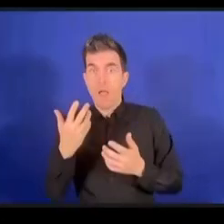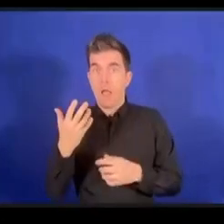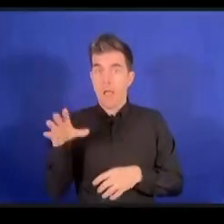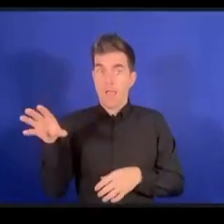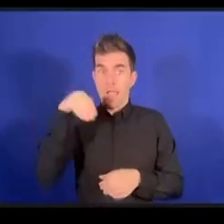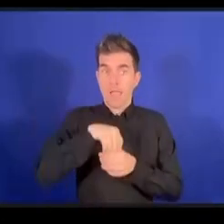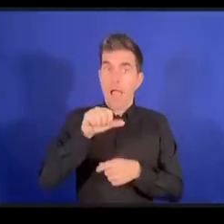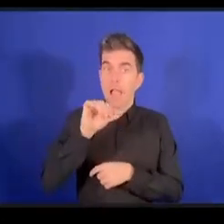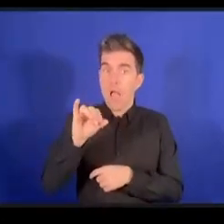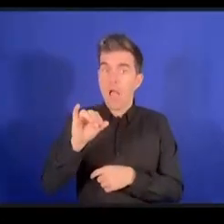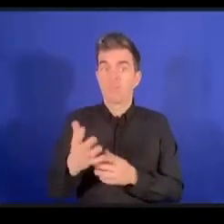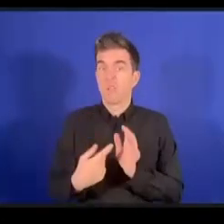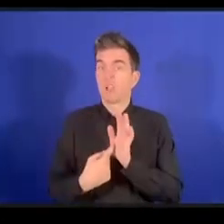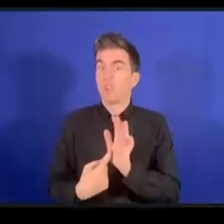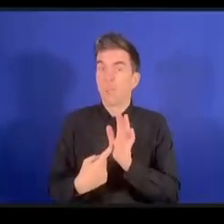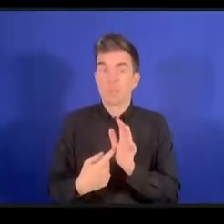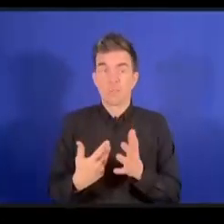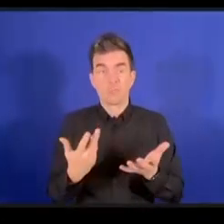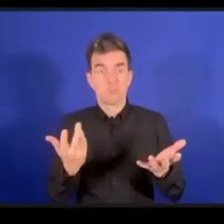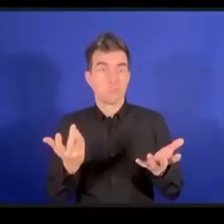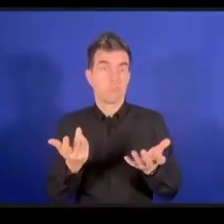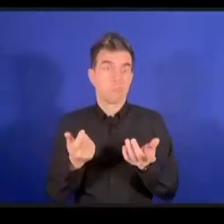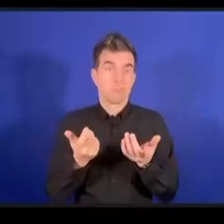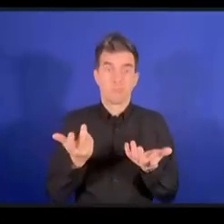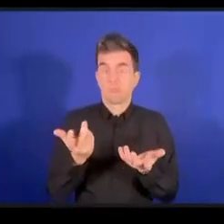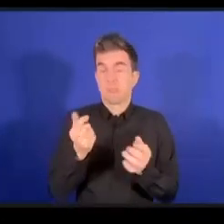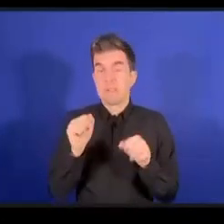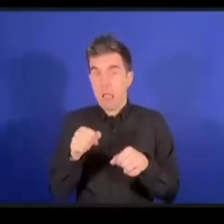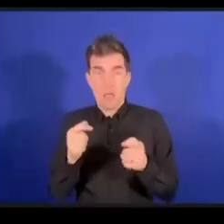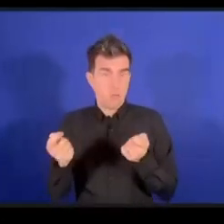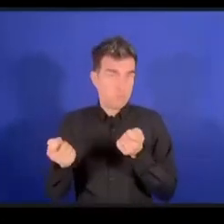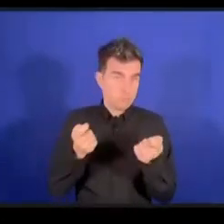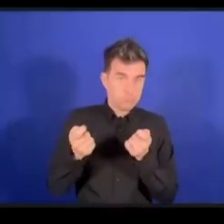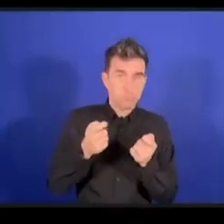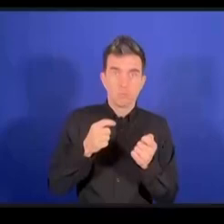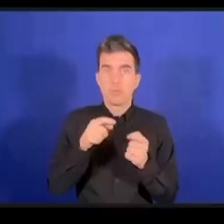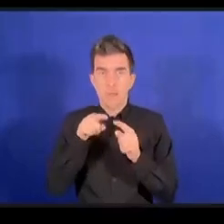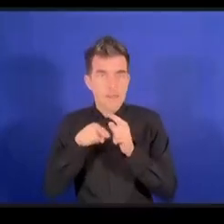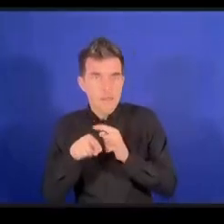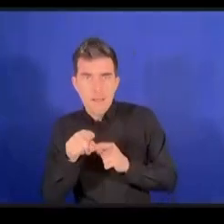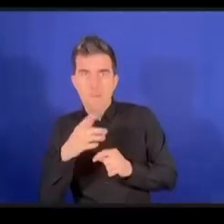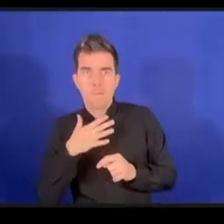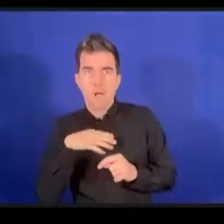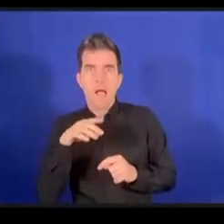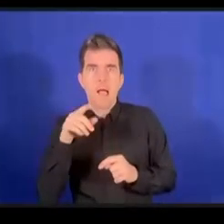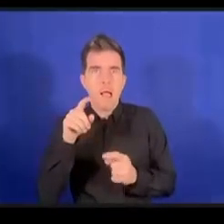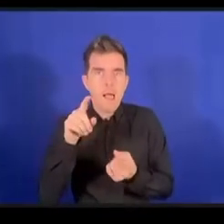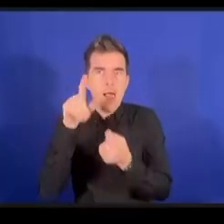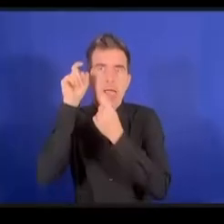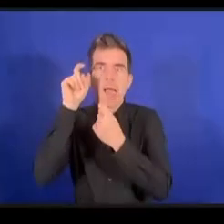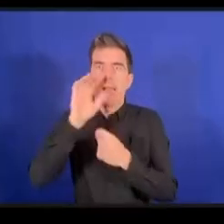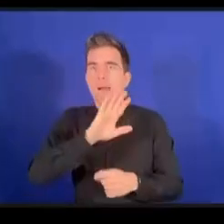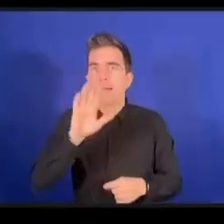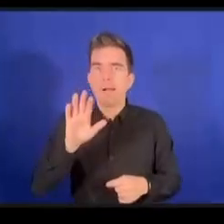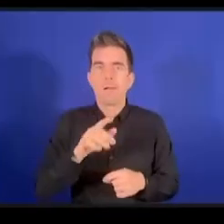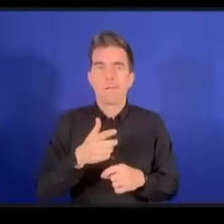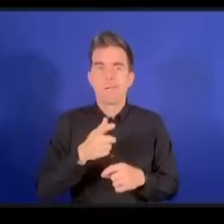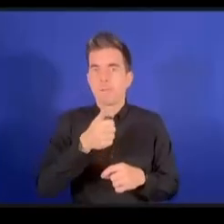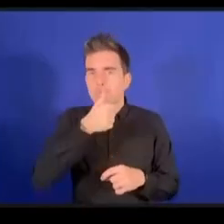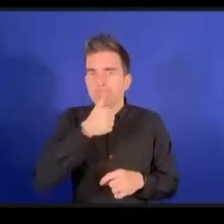استنباط كلمات مرور أو تجاوز حماية